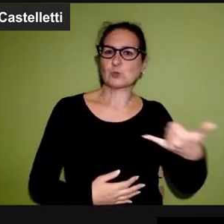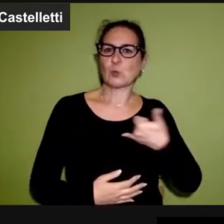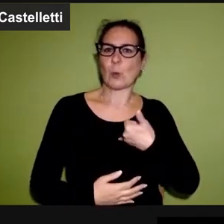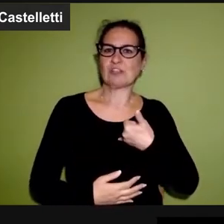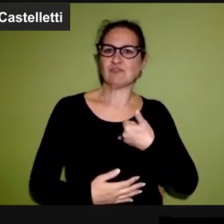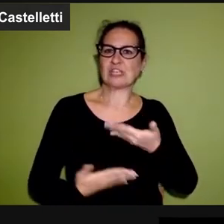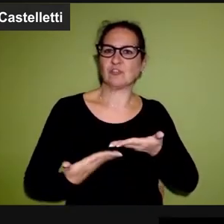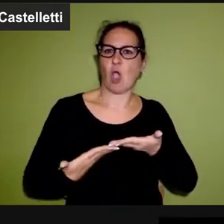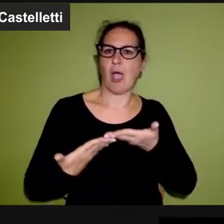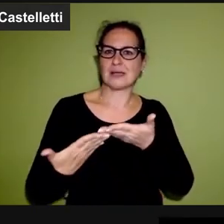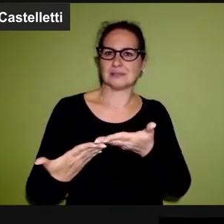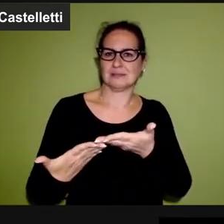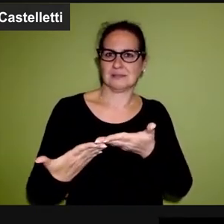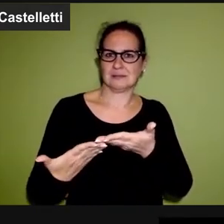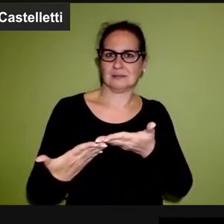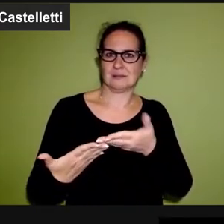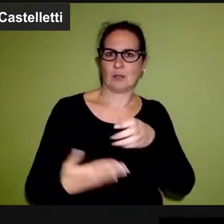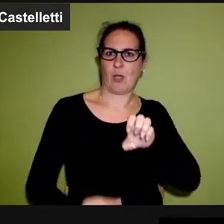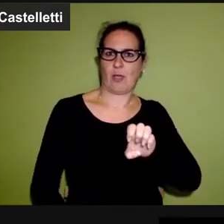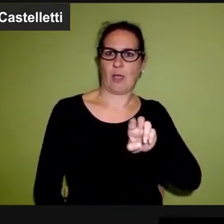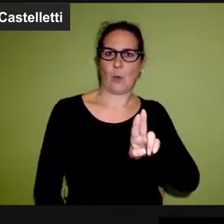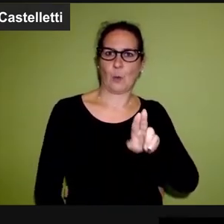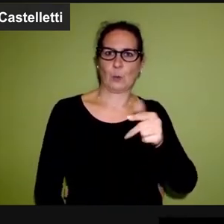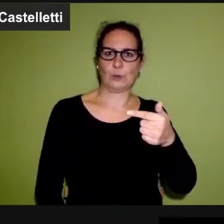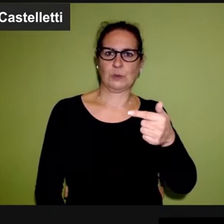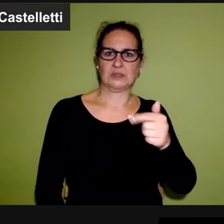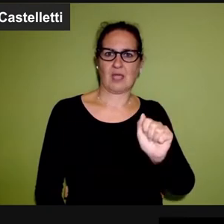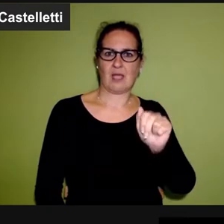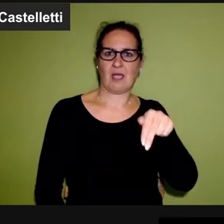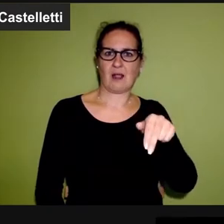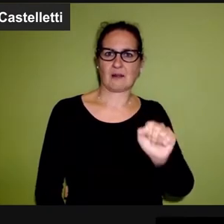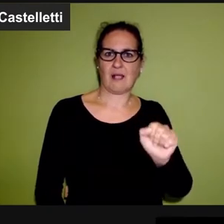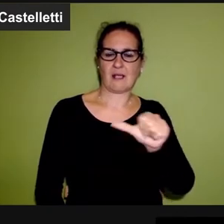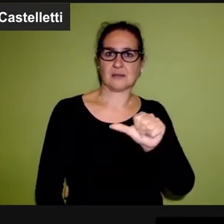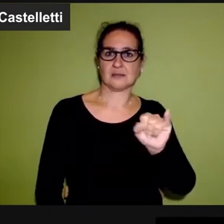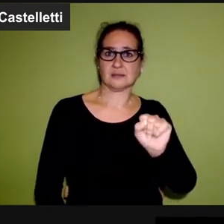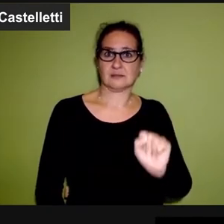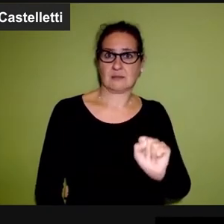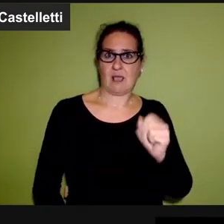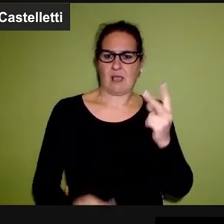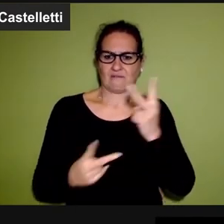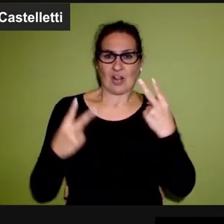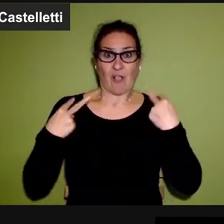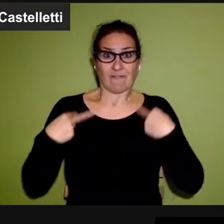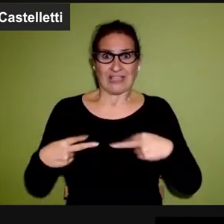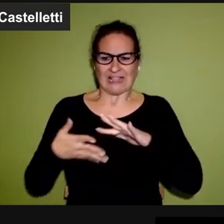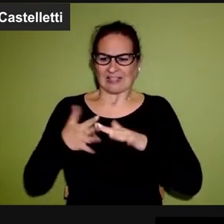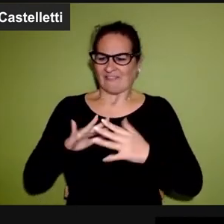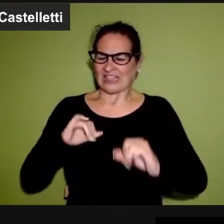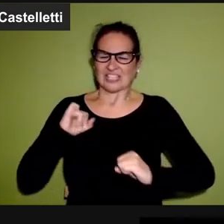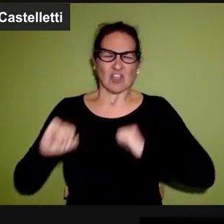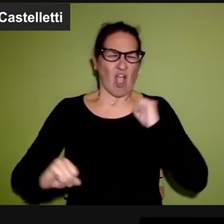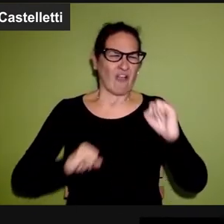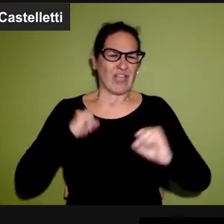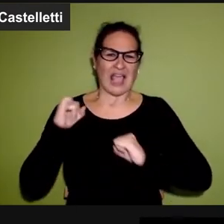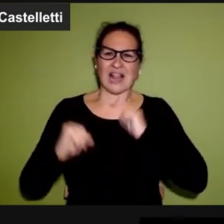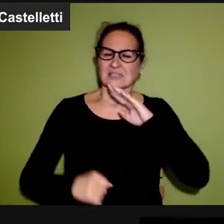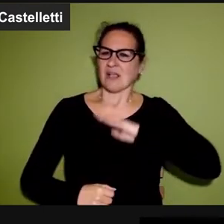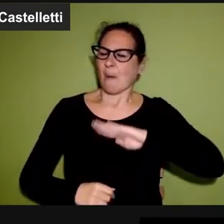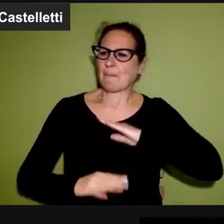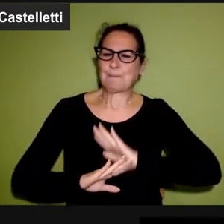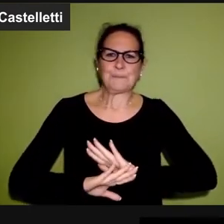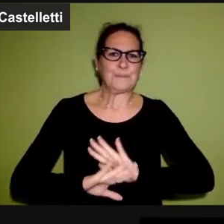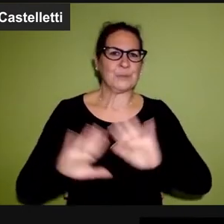il sicilio assistito, l'eutanasia, abbreviare la propria vita quando è diventata una tortura